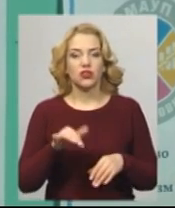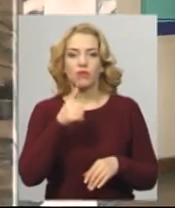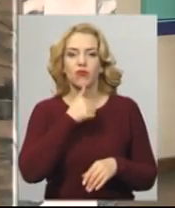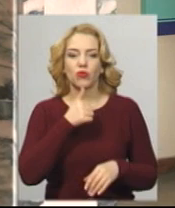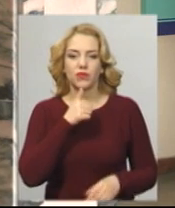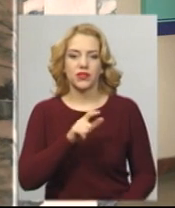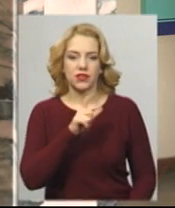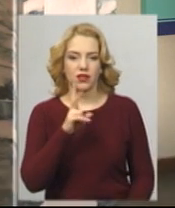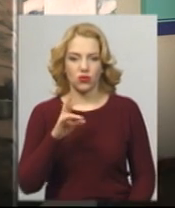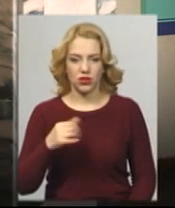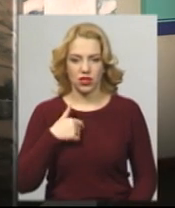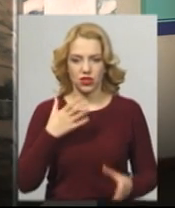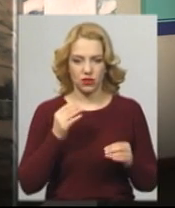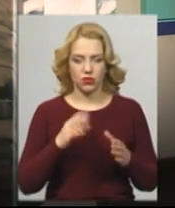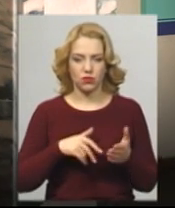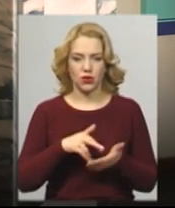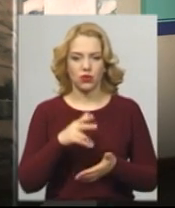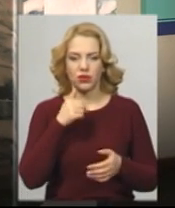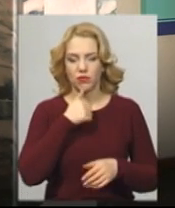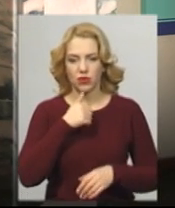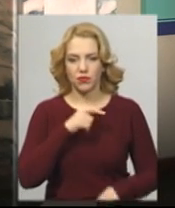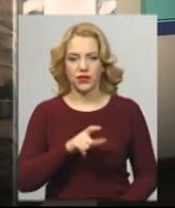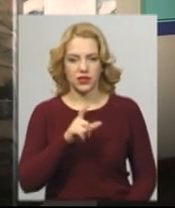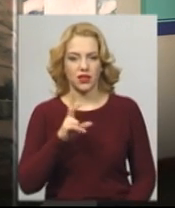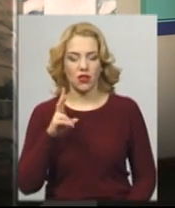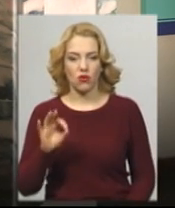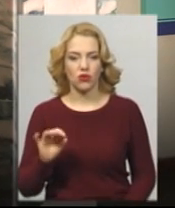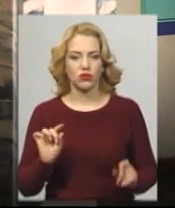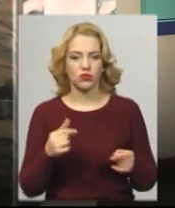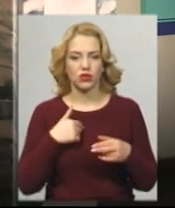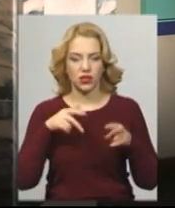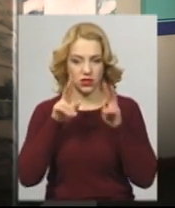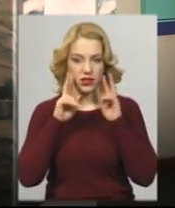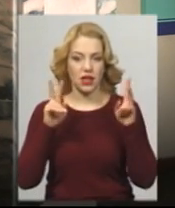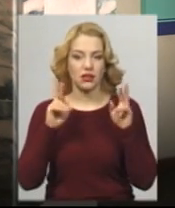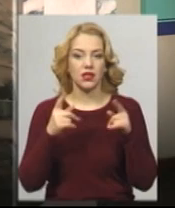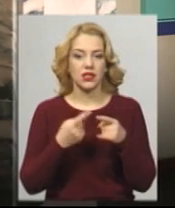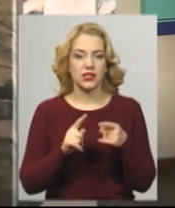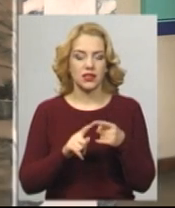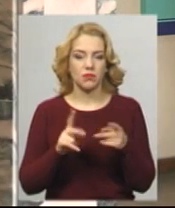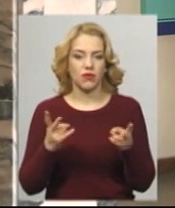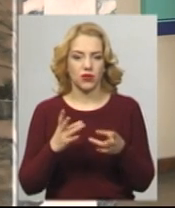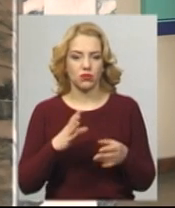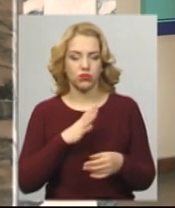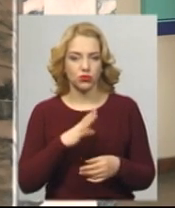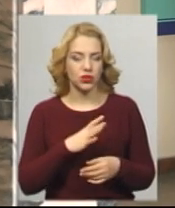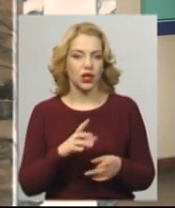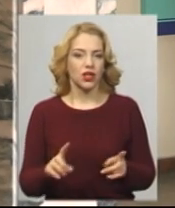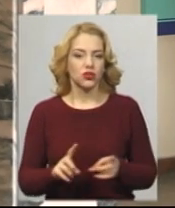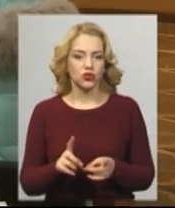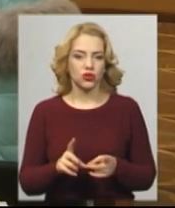тестування. Я ще буду проходити пробне ЗНО, тому що я ще не знаю, як це має бути, щоб